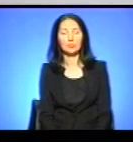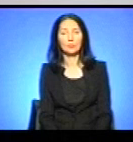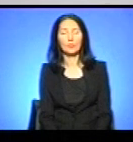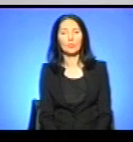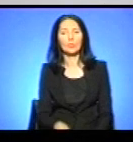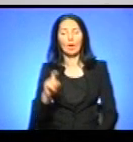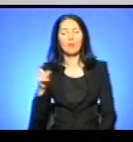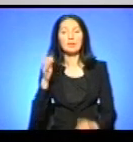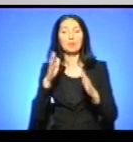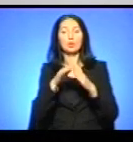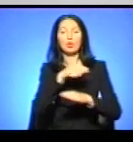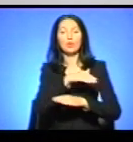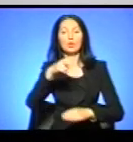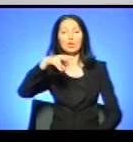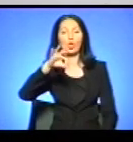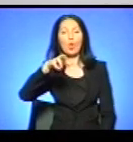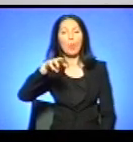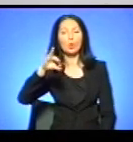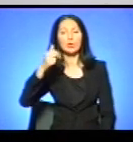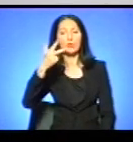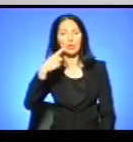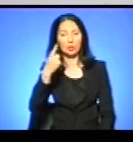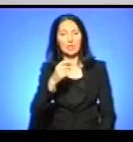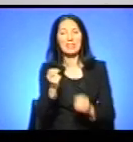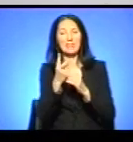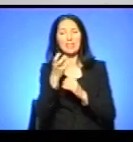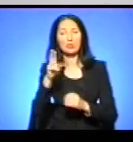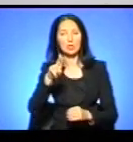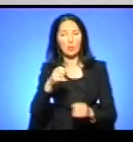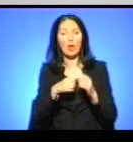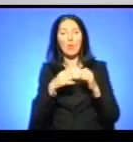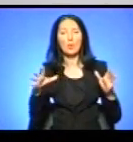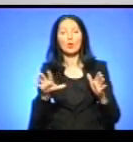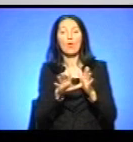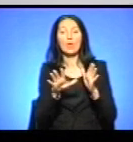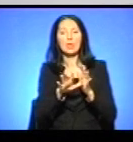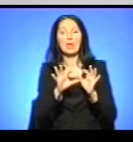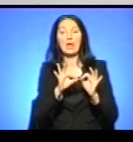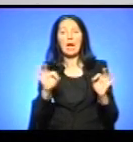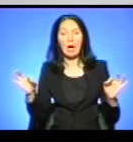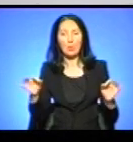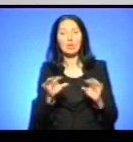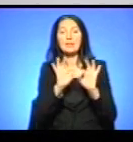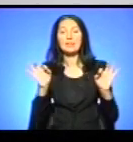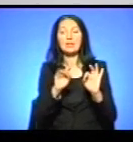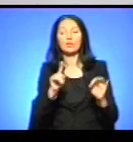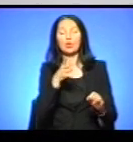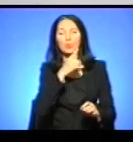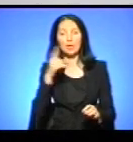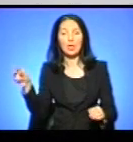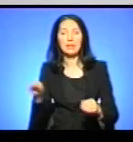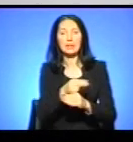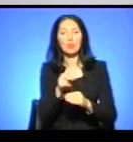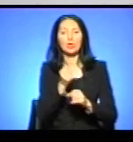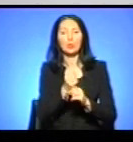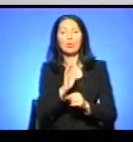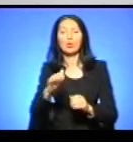Власник будинку на вулиці Ломоносова, 31, де 12 серпня вибухнув високовольтний кабель, зізнався, що під час ремонтних робіт